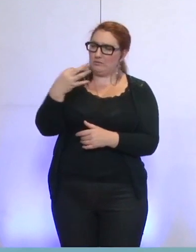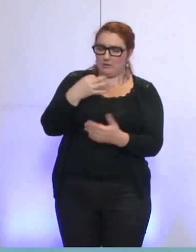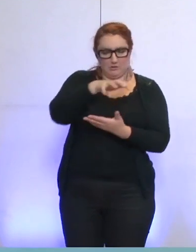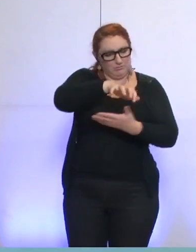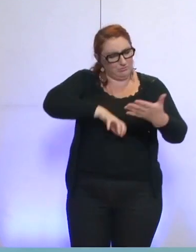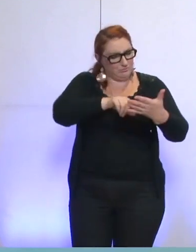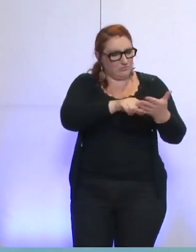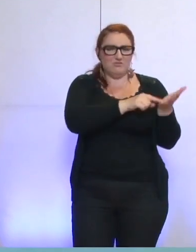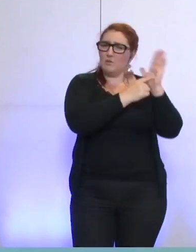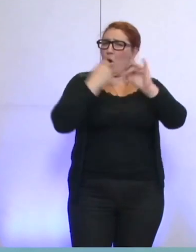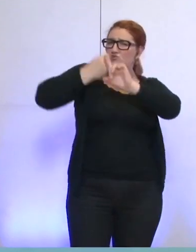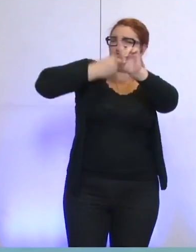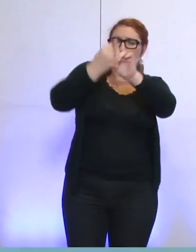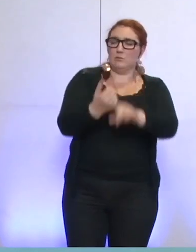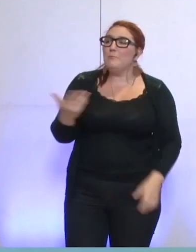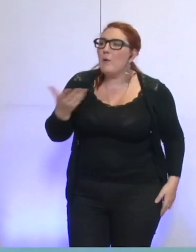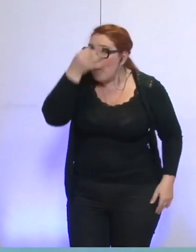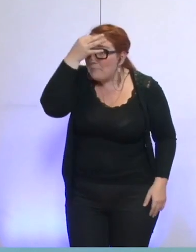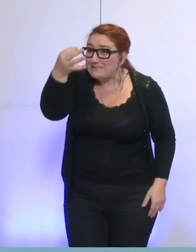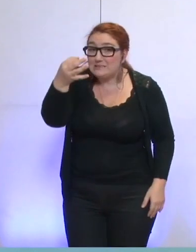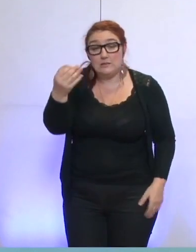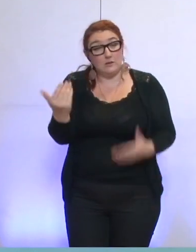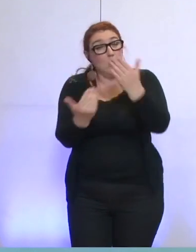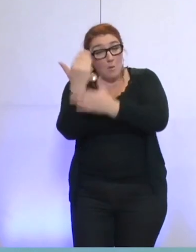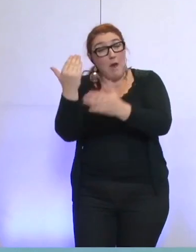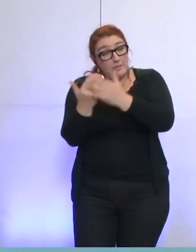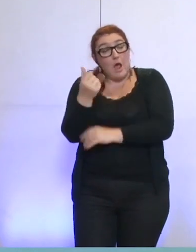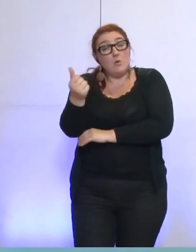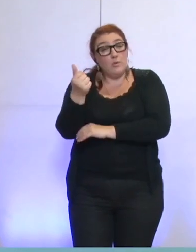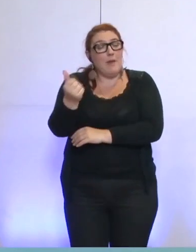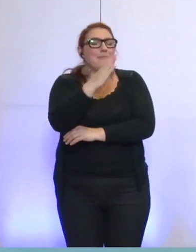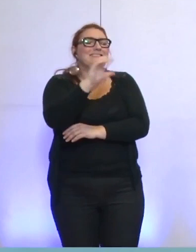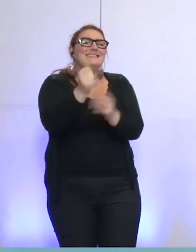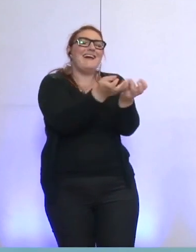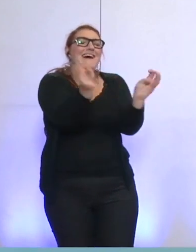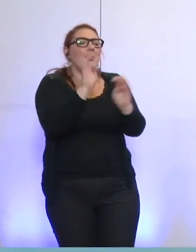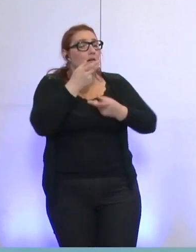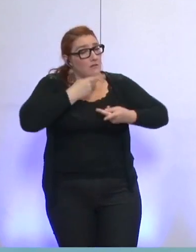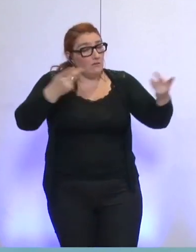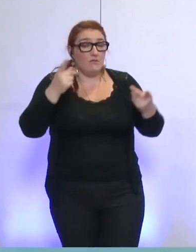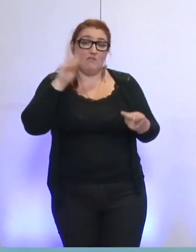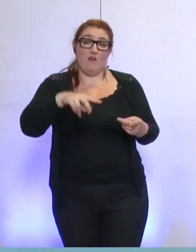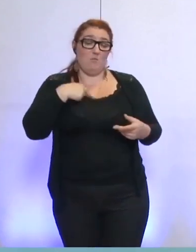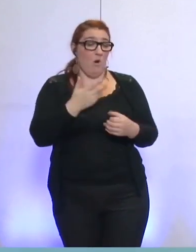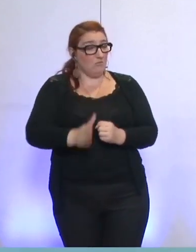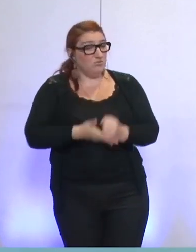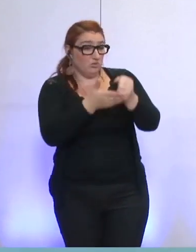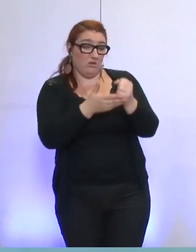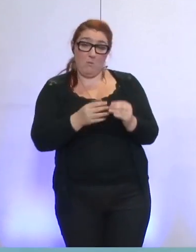exactement ? Alors que le matin même, il avouait aux salariés présents au CA qu'il n'avait rien fait du tout pour soutenir l'entreprise.